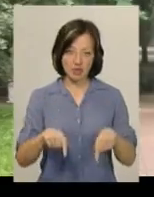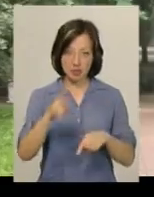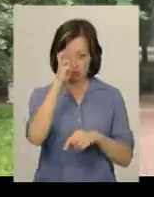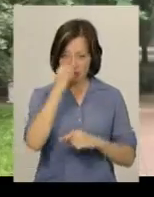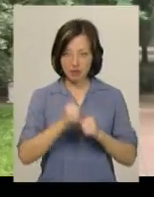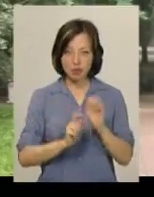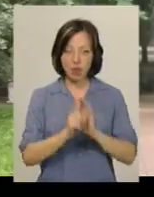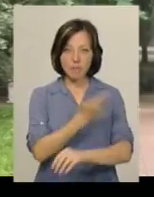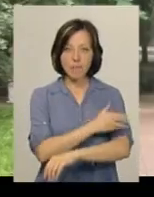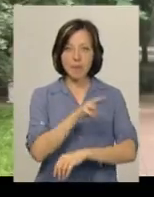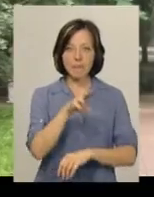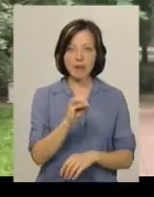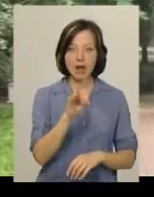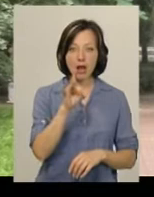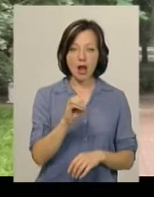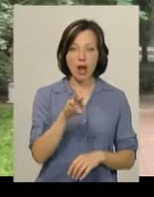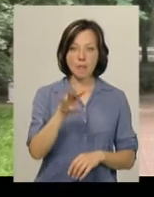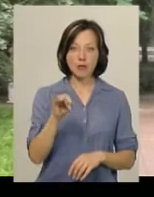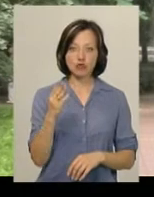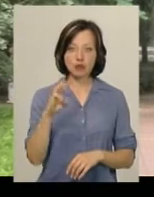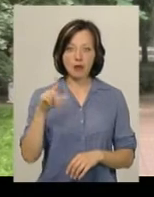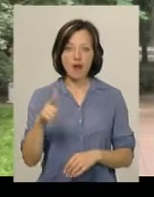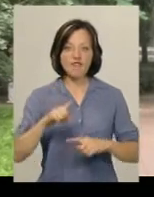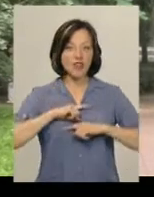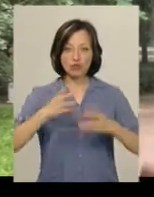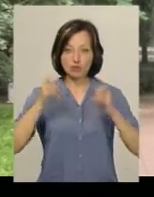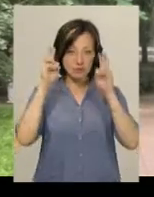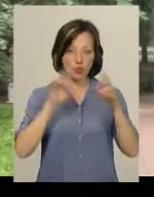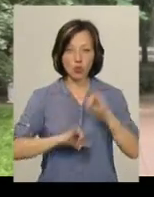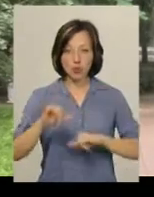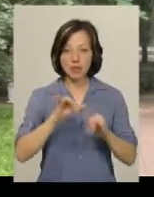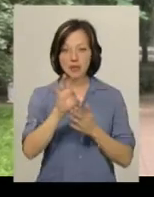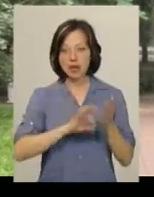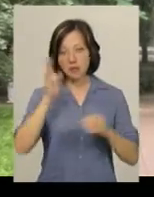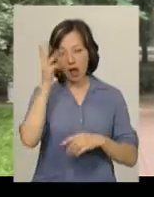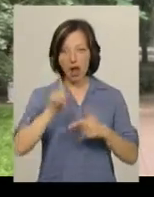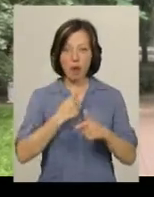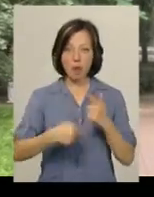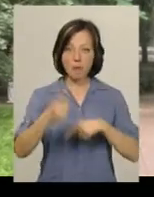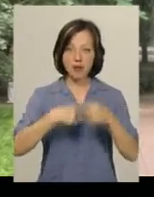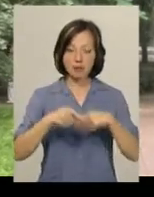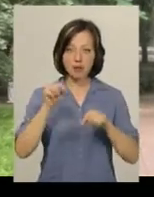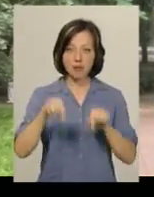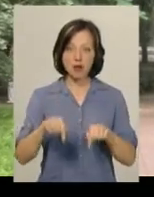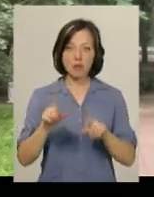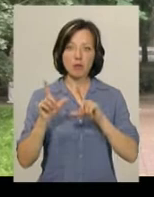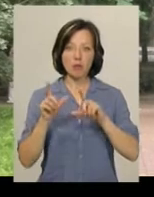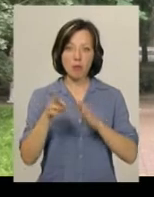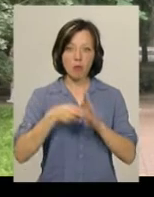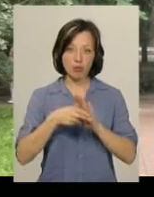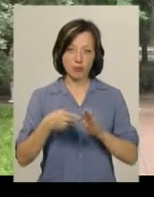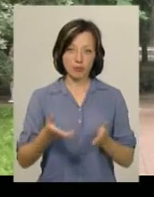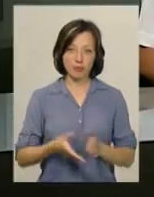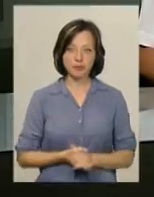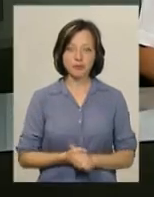Стартуємо з польського перемішля, фініш ми ще не знаємо, де буде. А ми відразу до Хмельницька, або повернемось до перемішля, а з перемішля потягом вернемось.